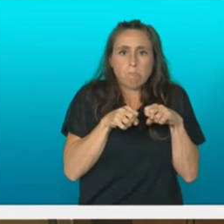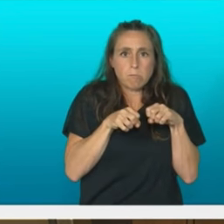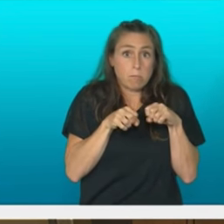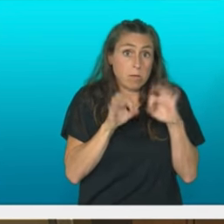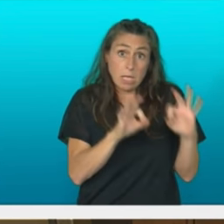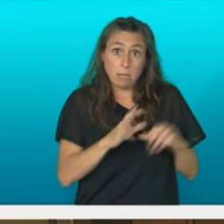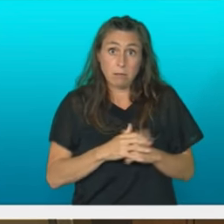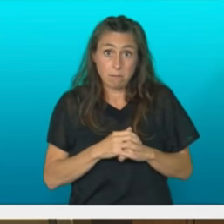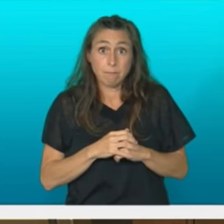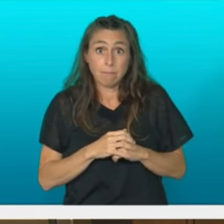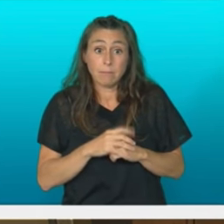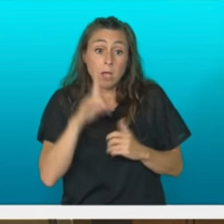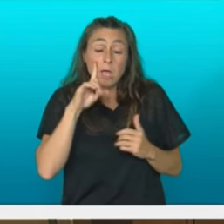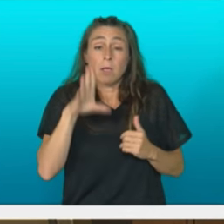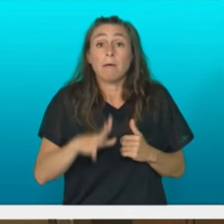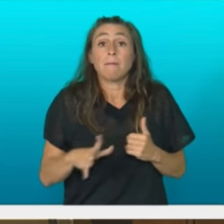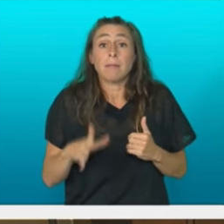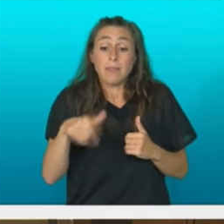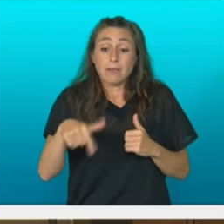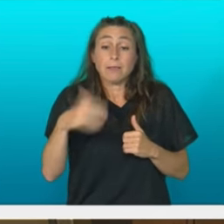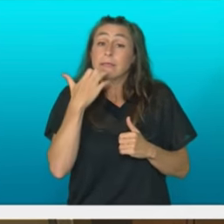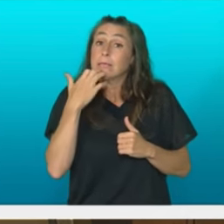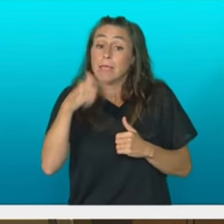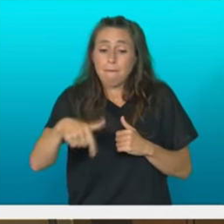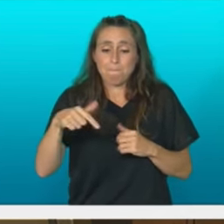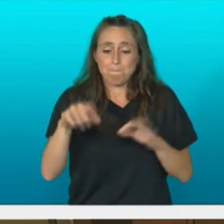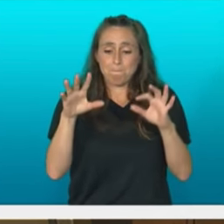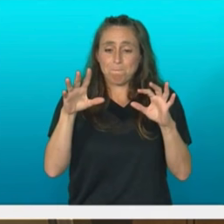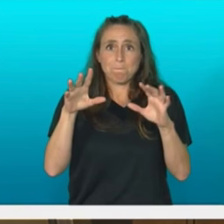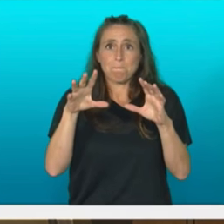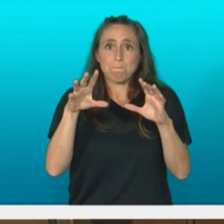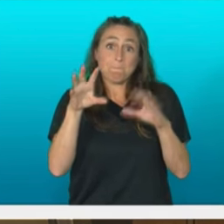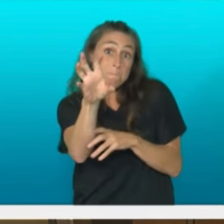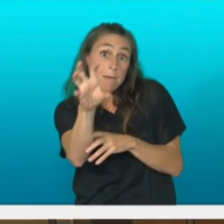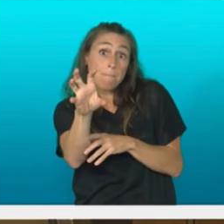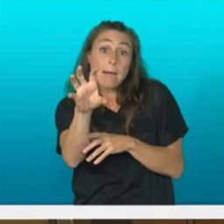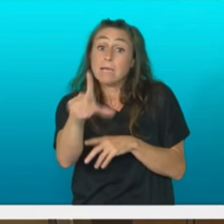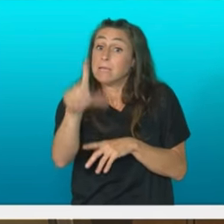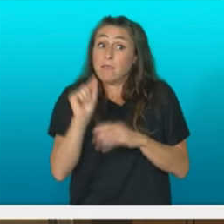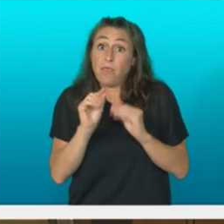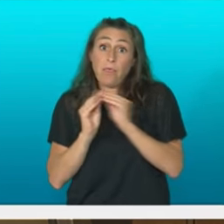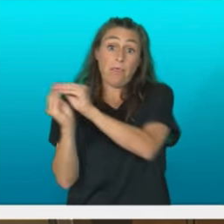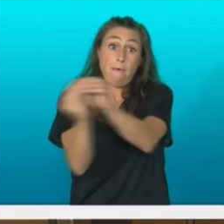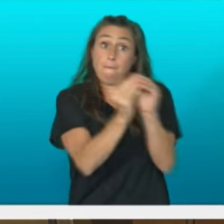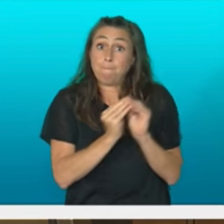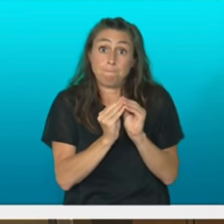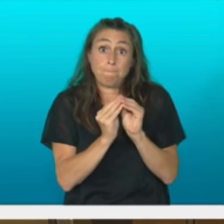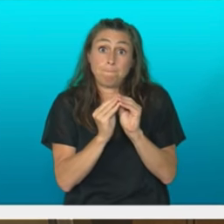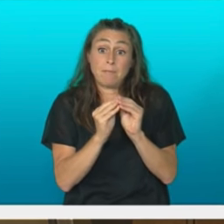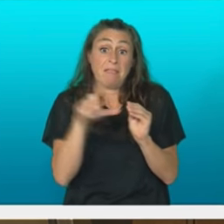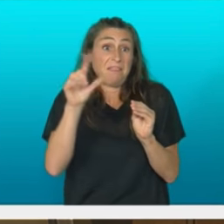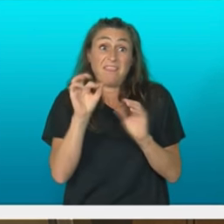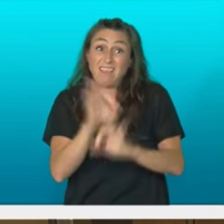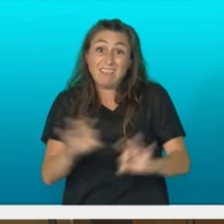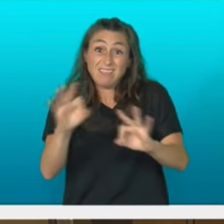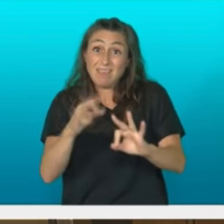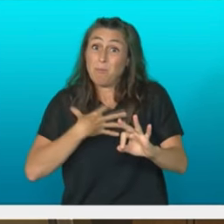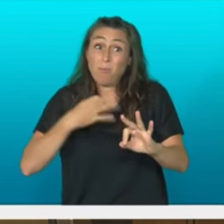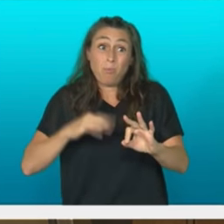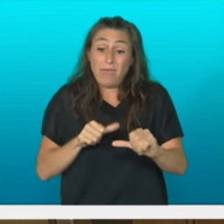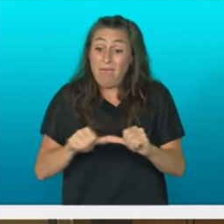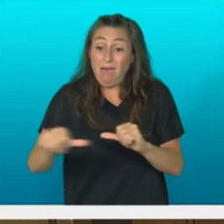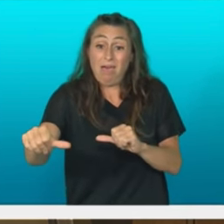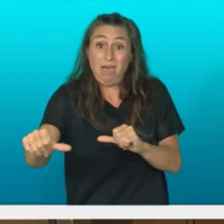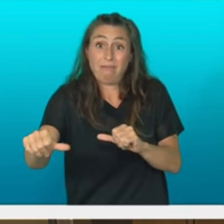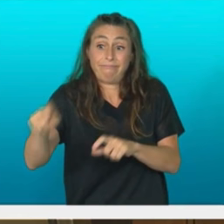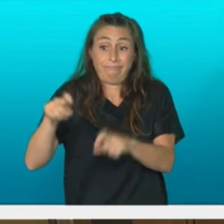garaiotan, errigisa erabakiak ezpaditu gartzen, itzuleskineko, itzuleskinezko egoerabatean topagintezke. Ez